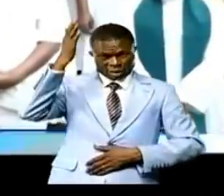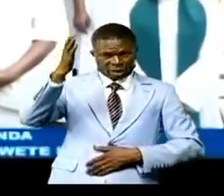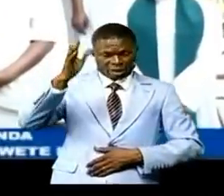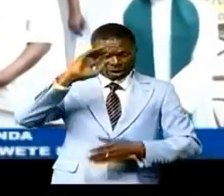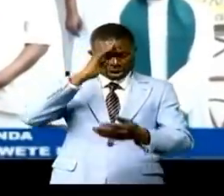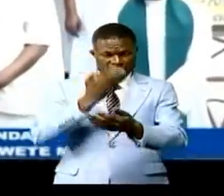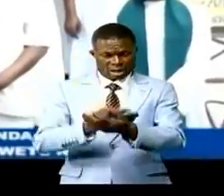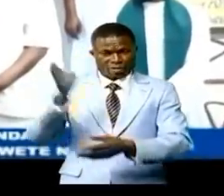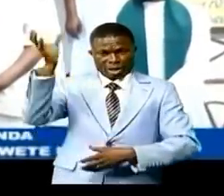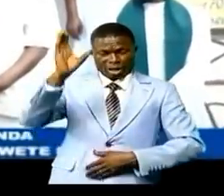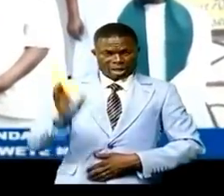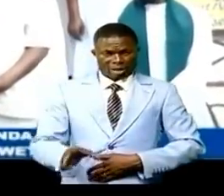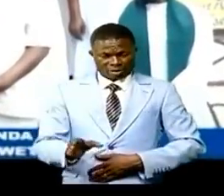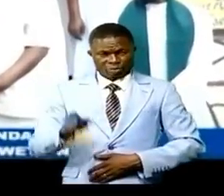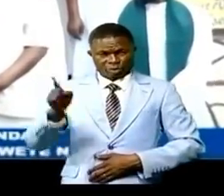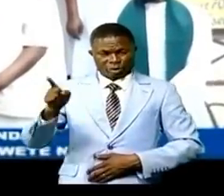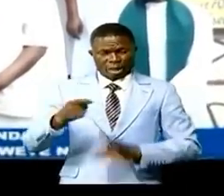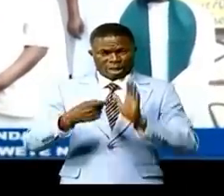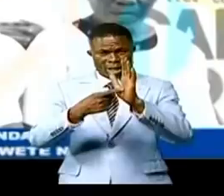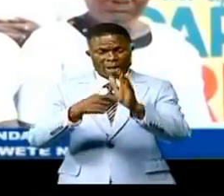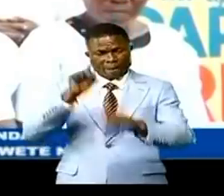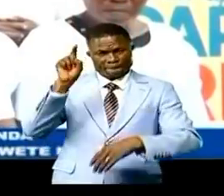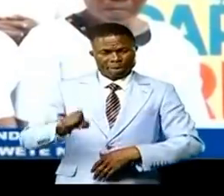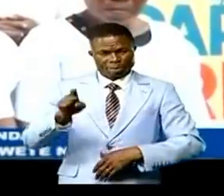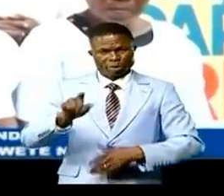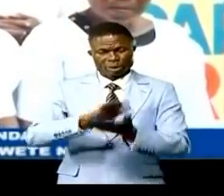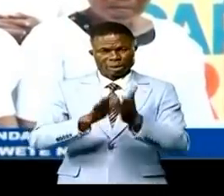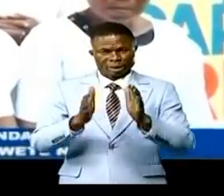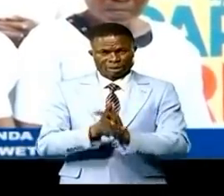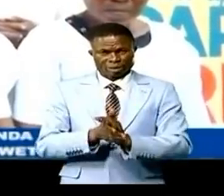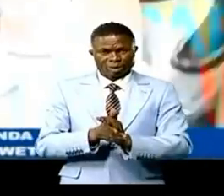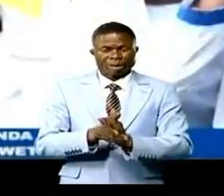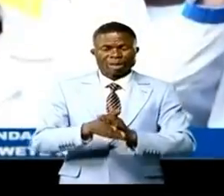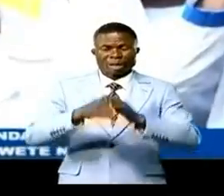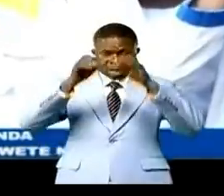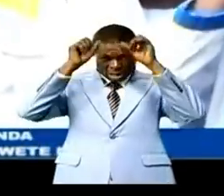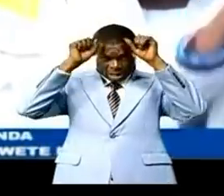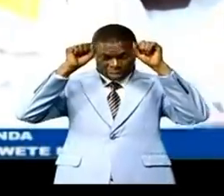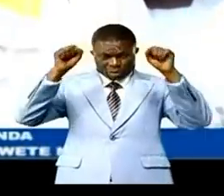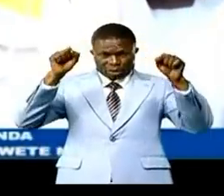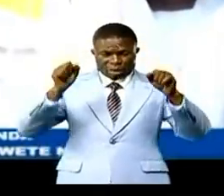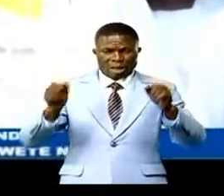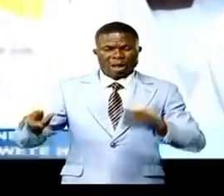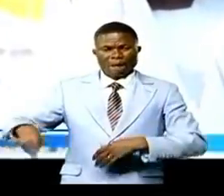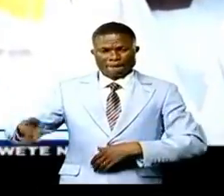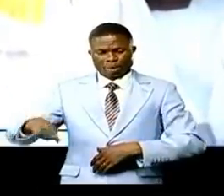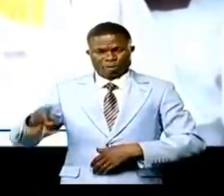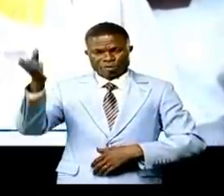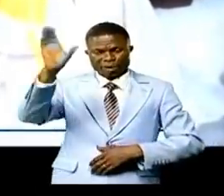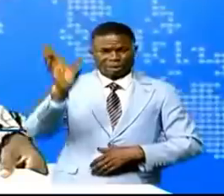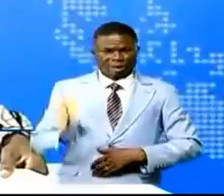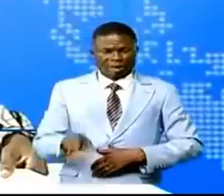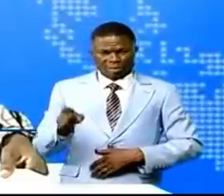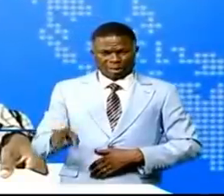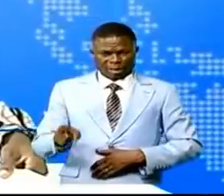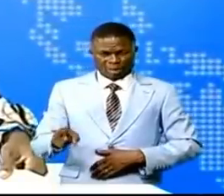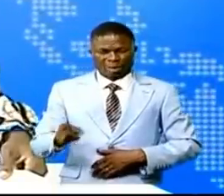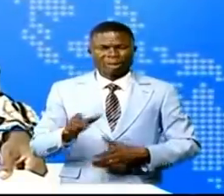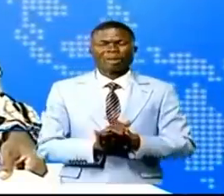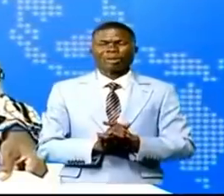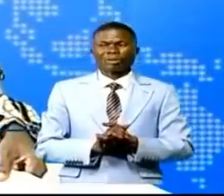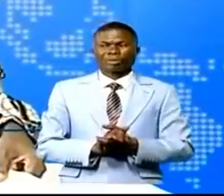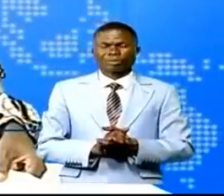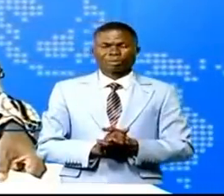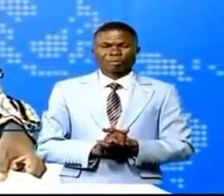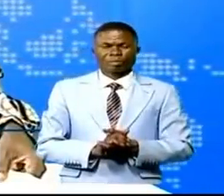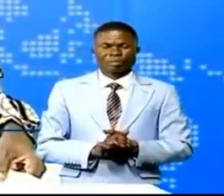fils du Congo central qui a manifesté le désir de briguer les mandats à la tête de la province du Congo central. Les